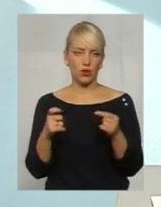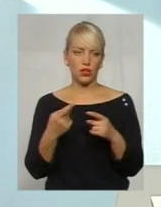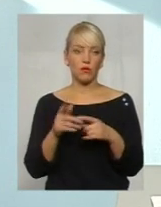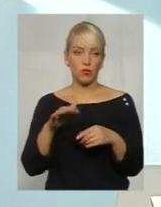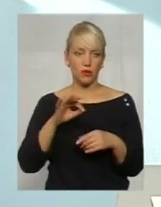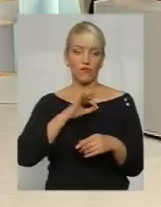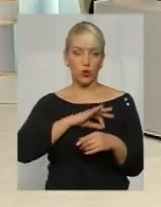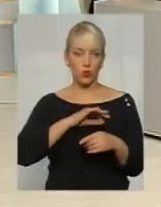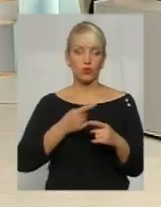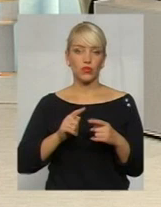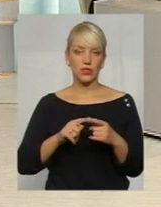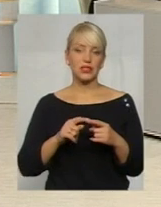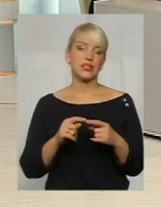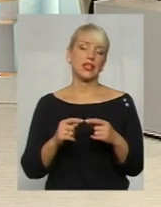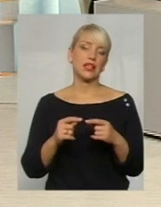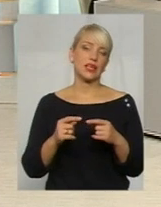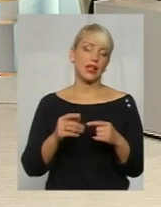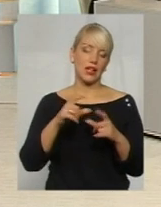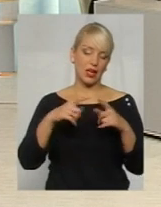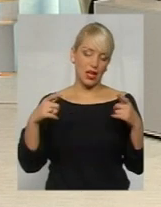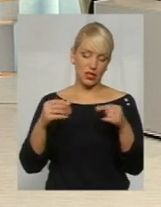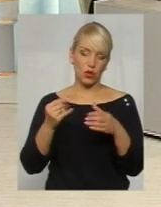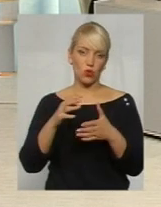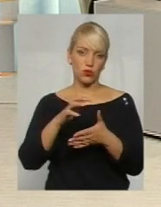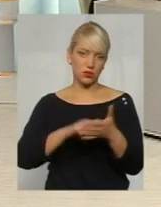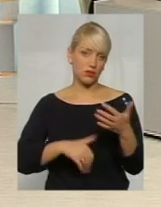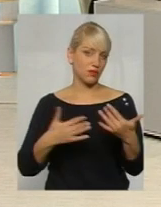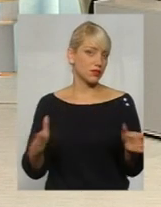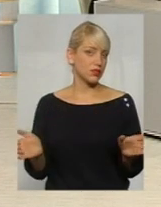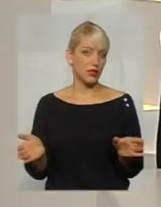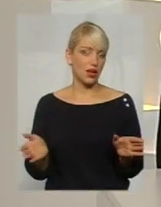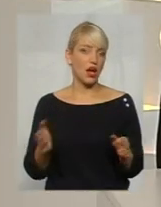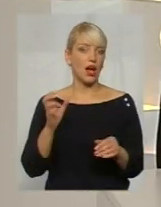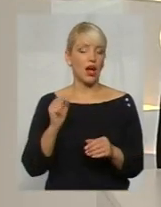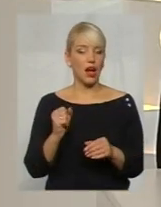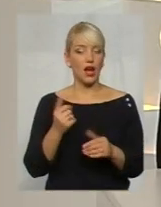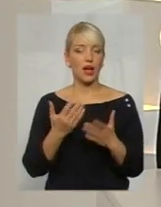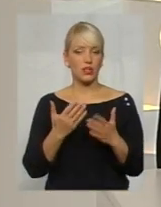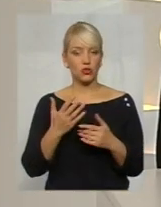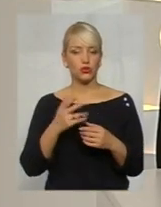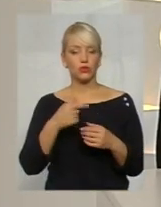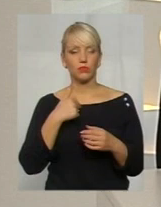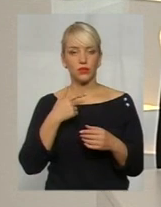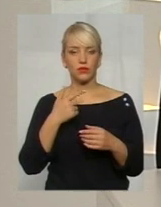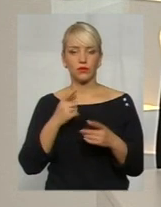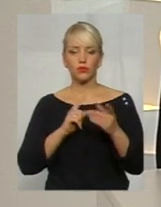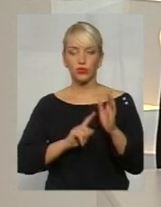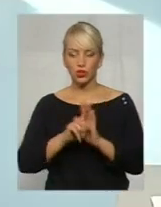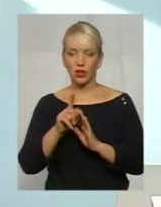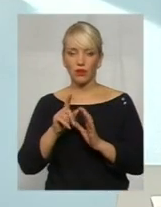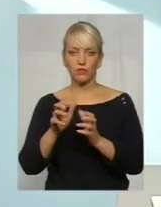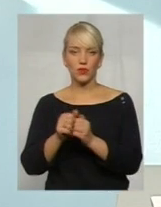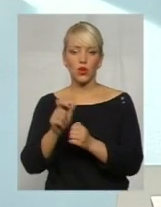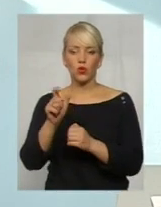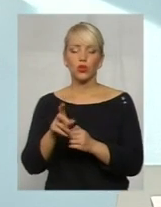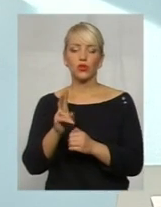використовуються, з них знімаються кошти і все. А навіть якщо ми встановимо ту особу, на яку було відкритий рахунок в банку, він не